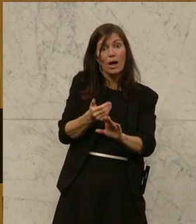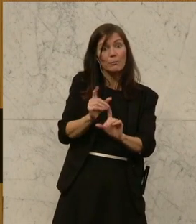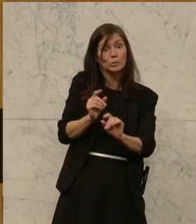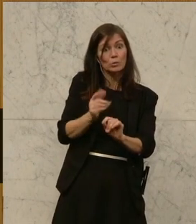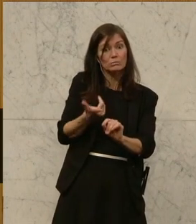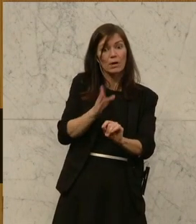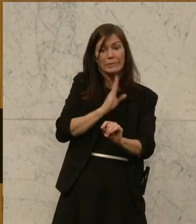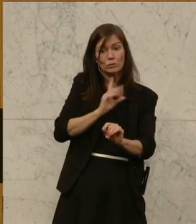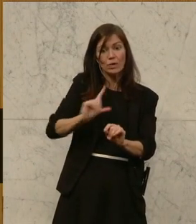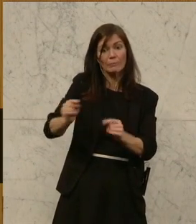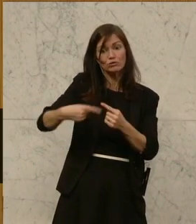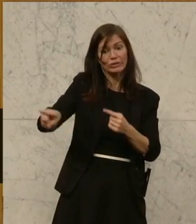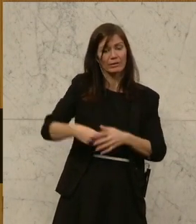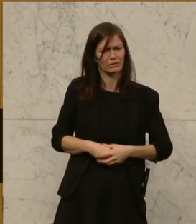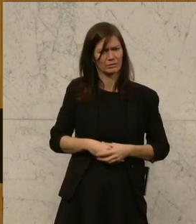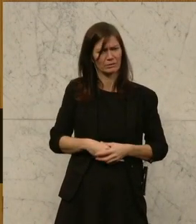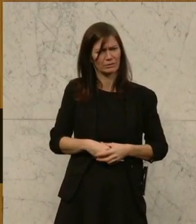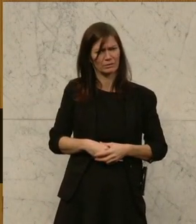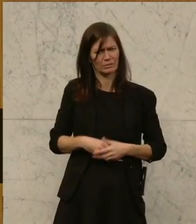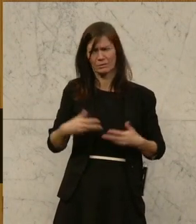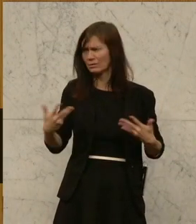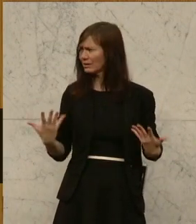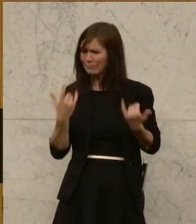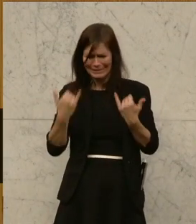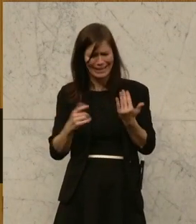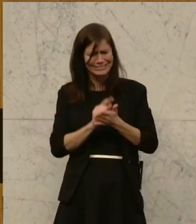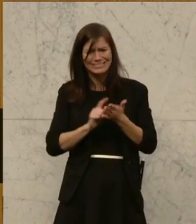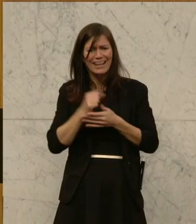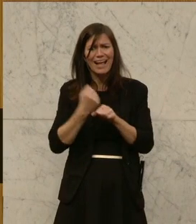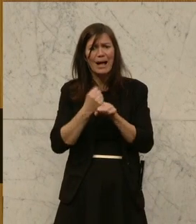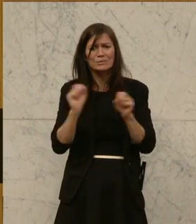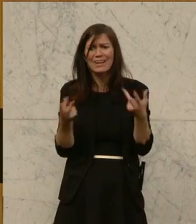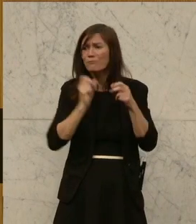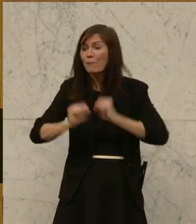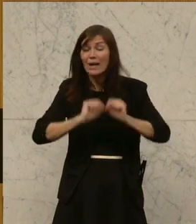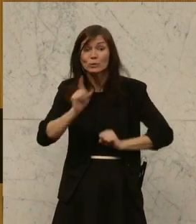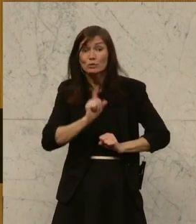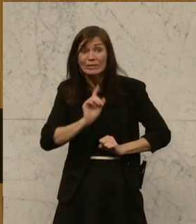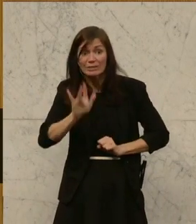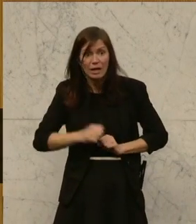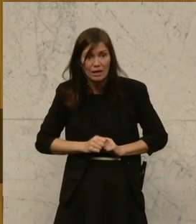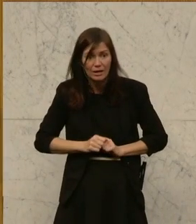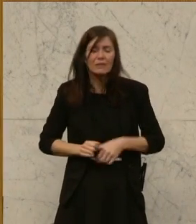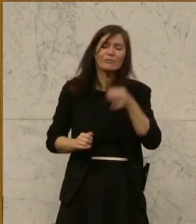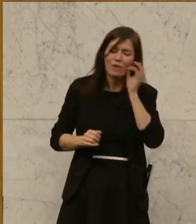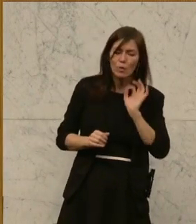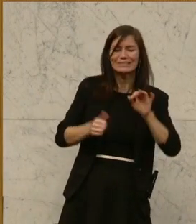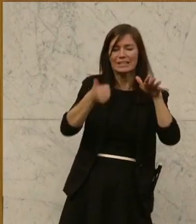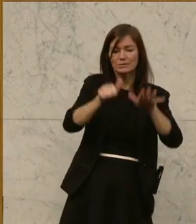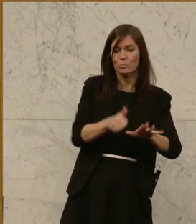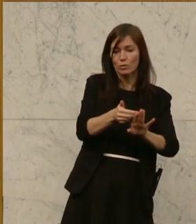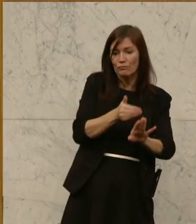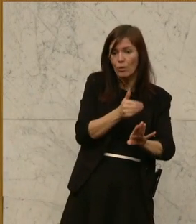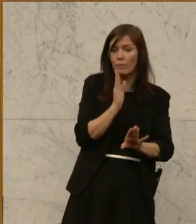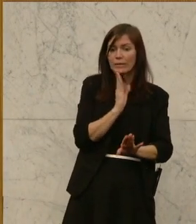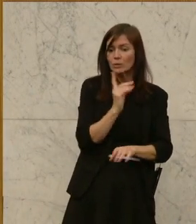Wie gescheit ist das in Zeiten von Arbeitskräftemangel, die Frauen sechs Monate früher in Pension zu schicken, um